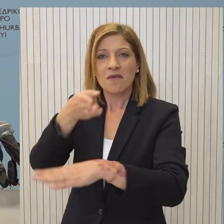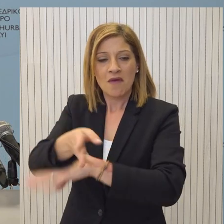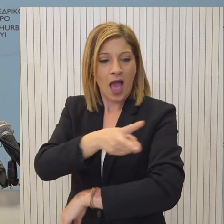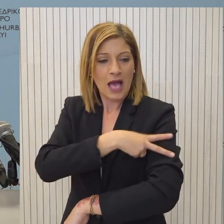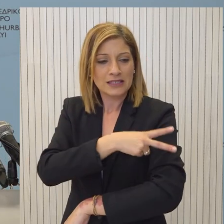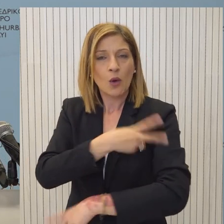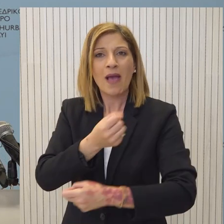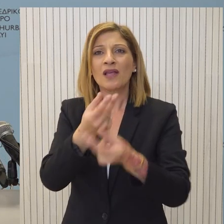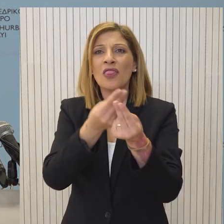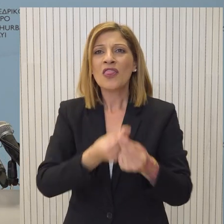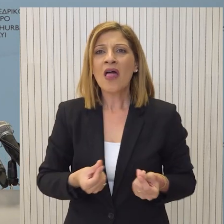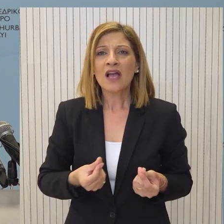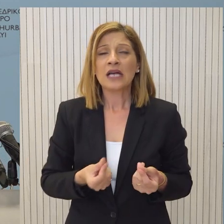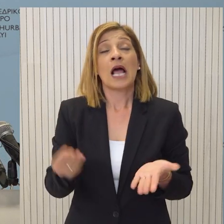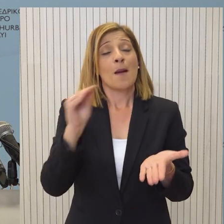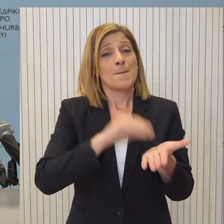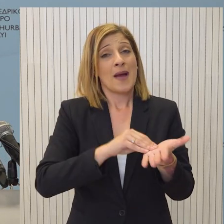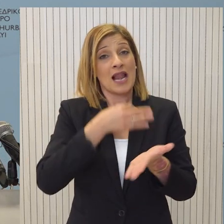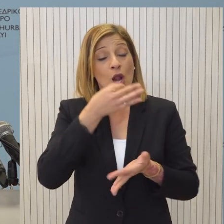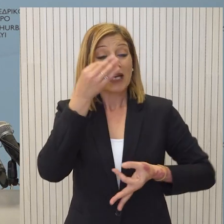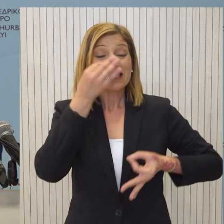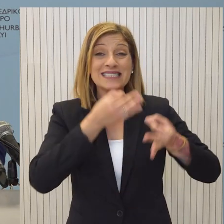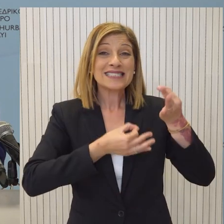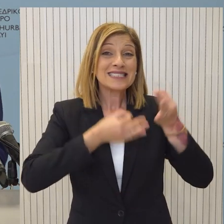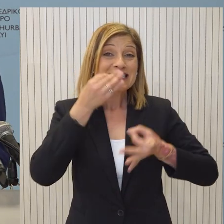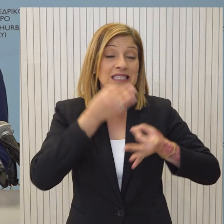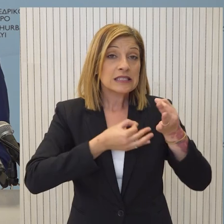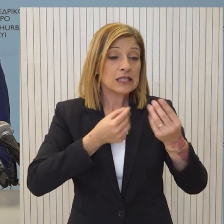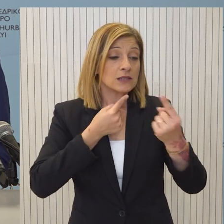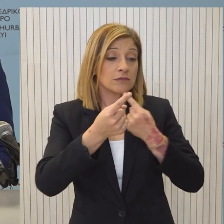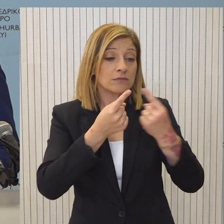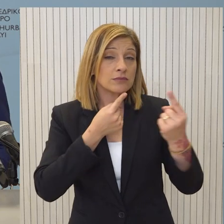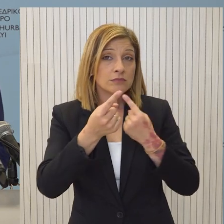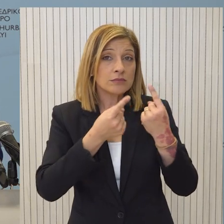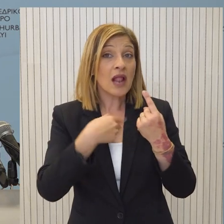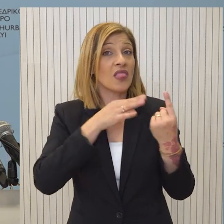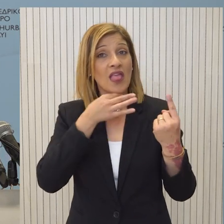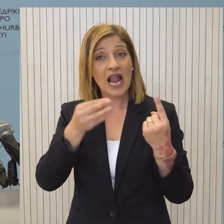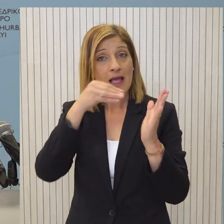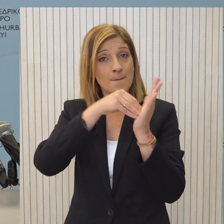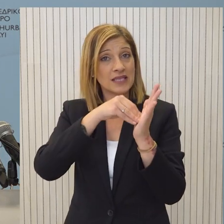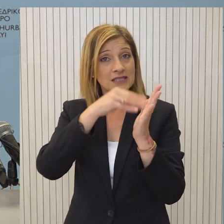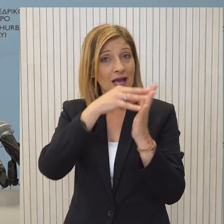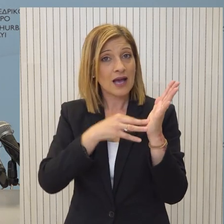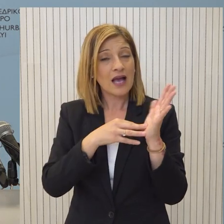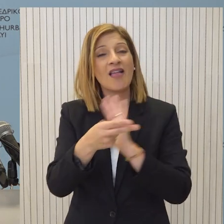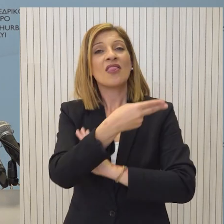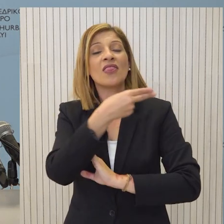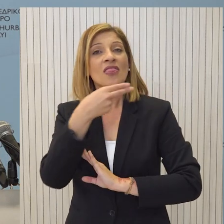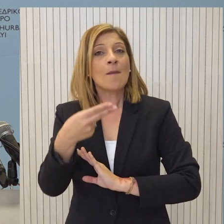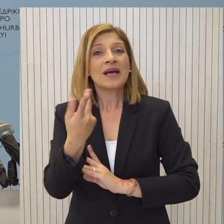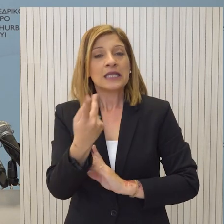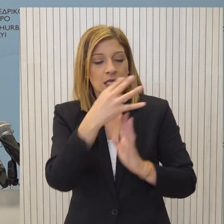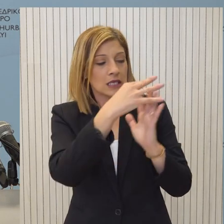Ευρωπαϊκή Ένωση, αλλά επαναλαμβάνω η συζήτηση και αυτό που δεν αποτυπώνει το δημοσίευμα, αλλά ούτε το ίδιο το πρακτικό, αφορά την